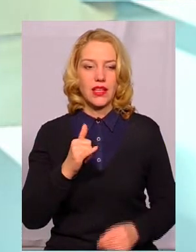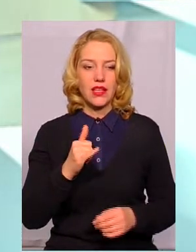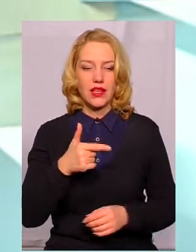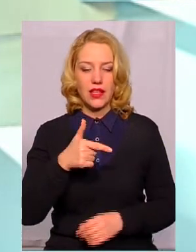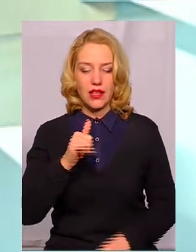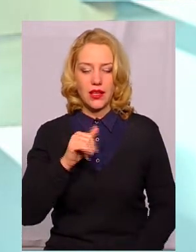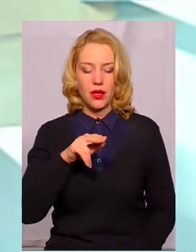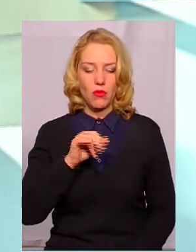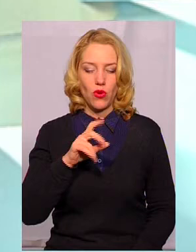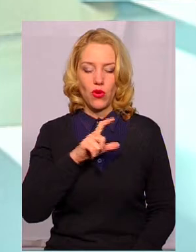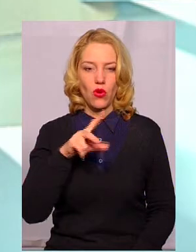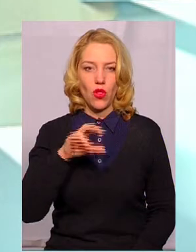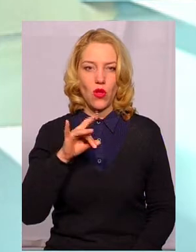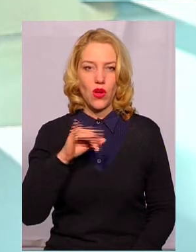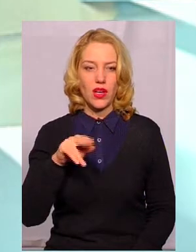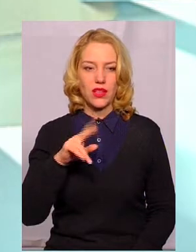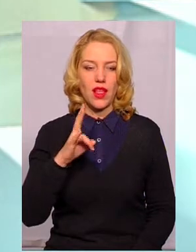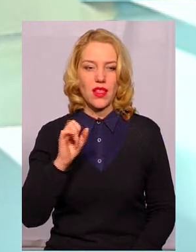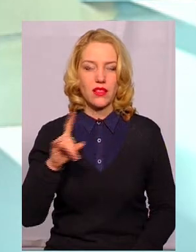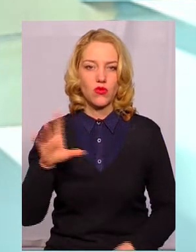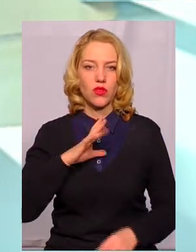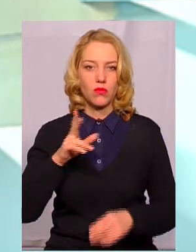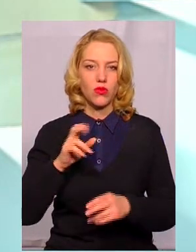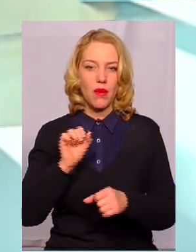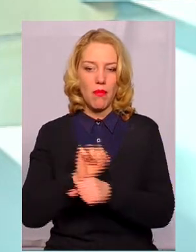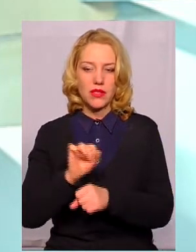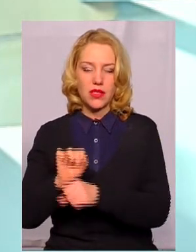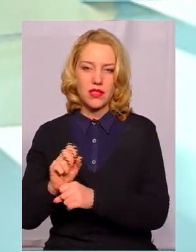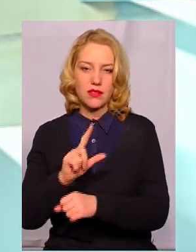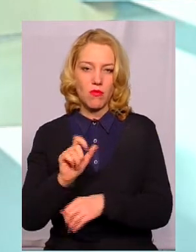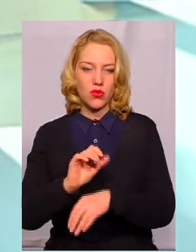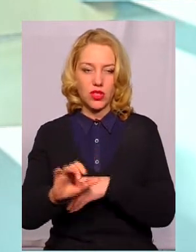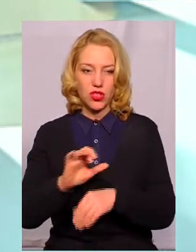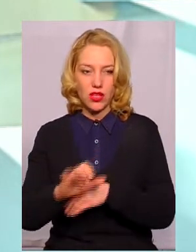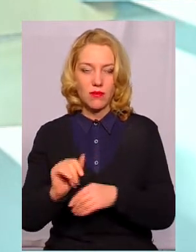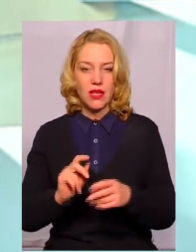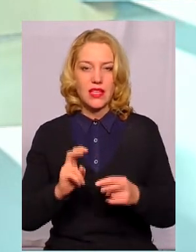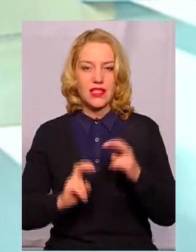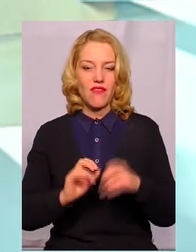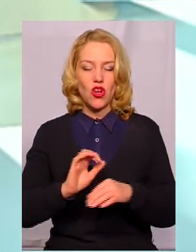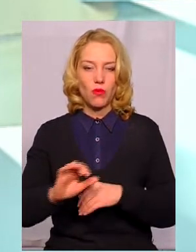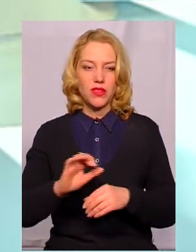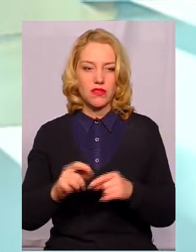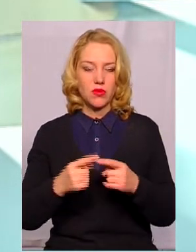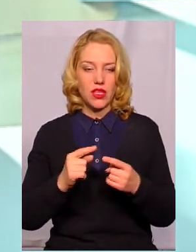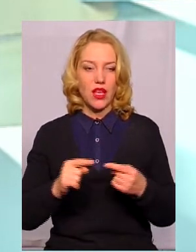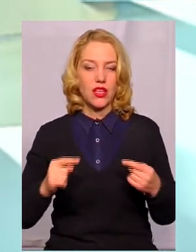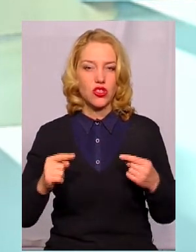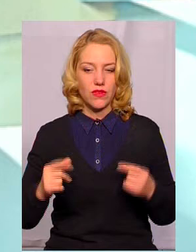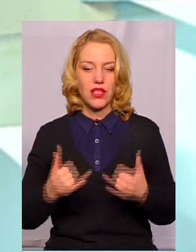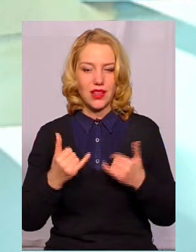гіпохлоріднатрію, в них були перебої з постачанням і з виробництвом цієї речовини для